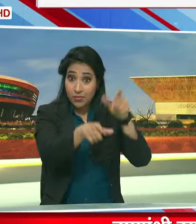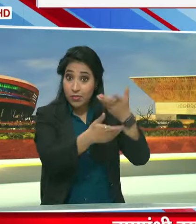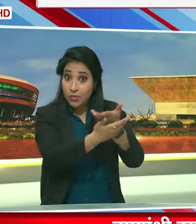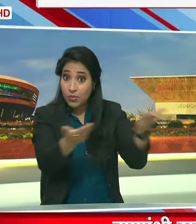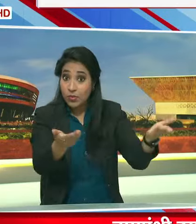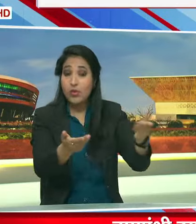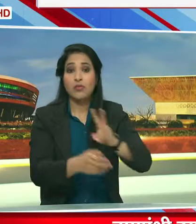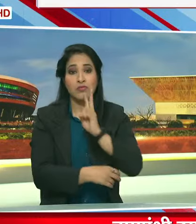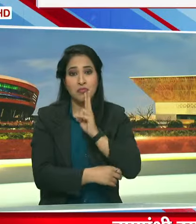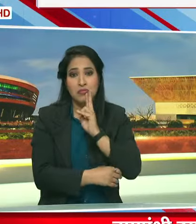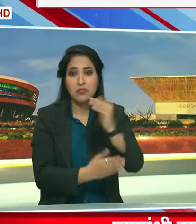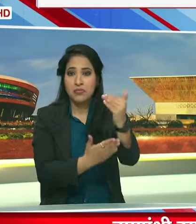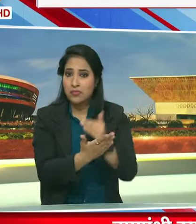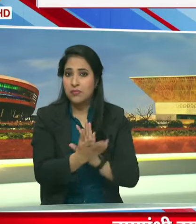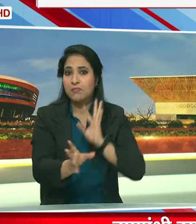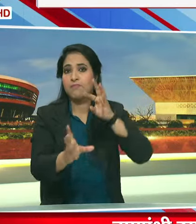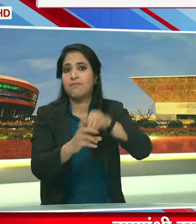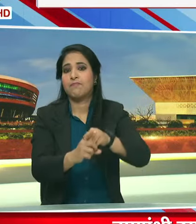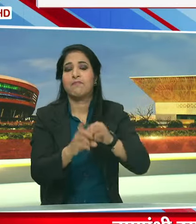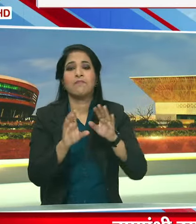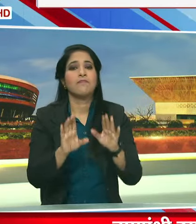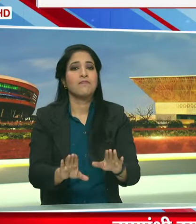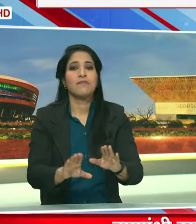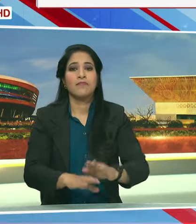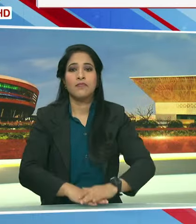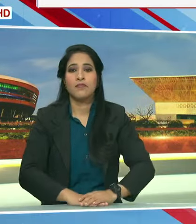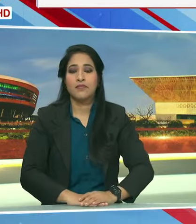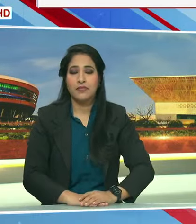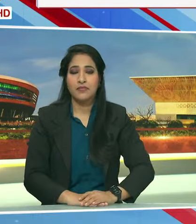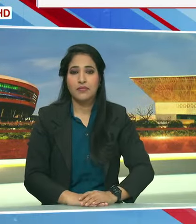प्रबोधन करिक्रम में भी हुए शामिल